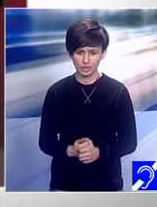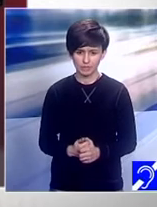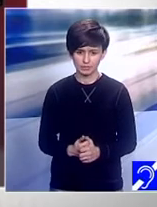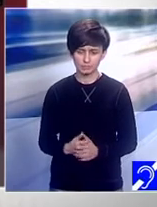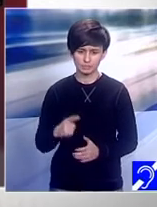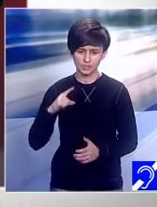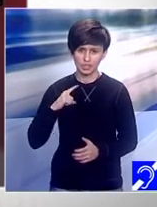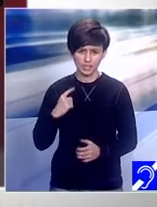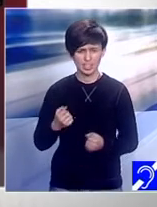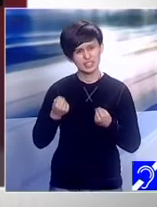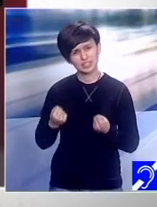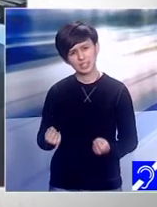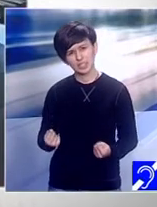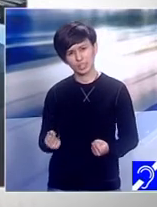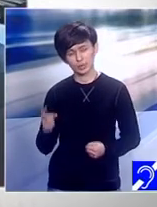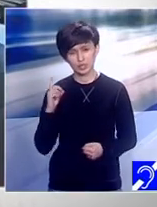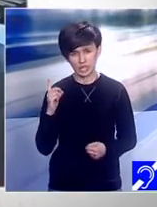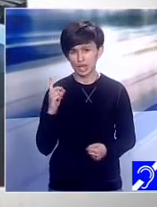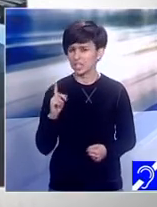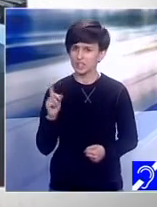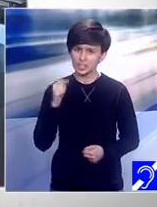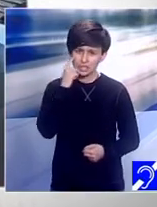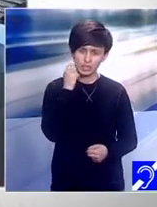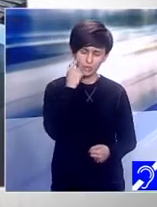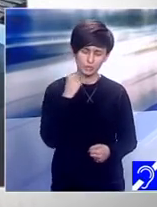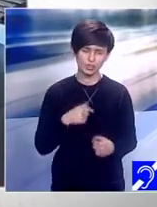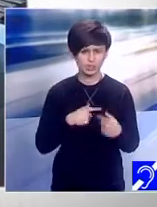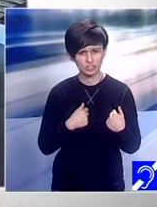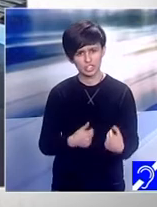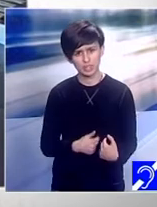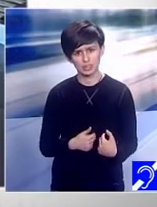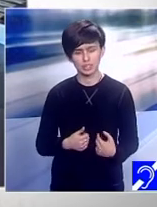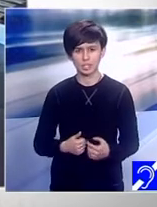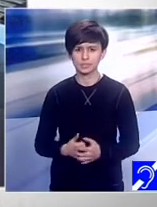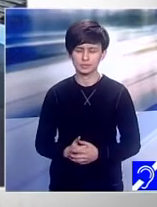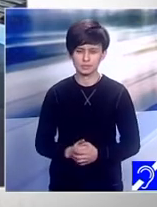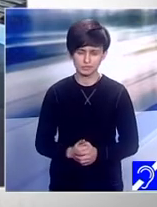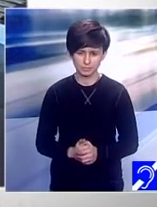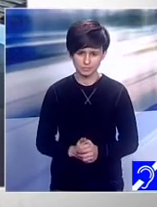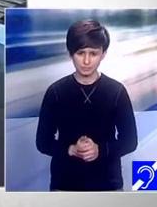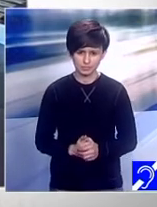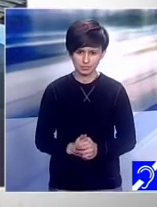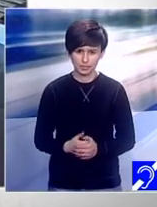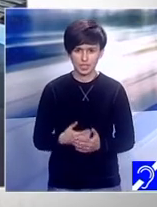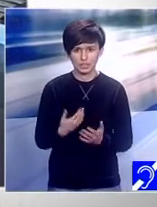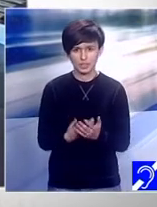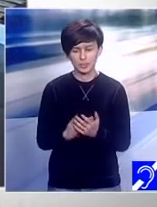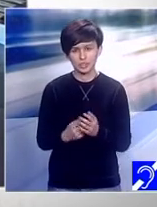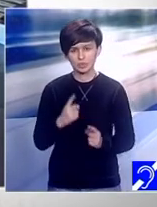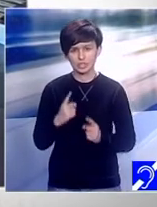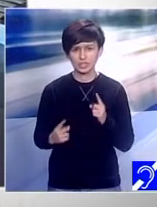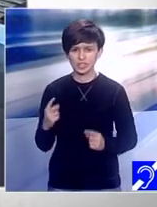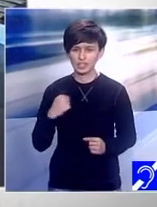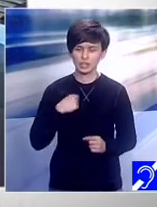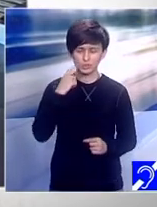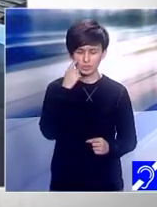Dar nu mă apuc să-mi plâng de milă. Sau cum să vă zic, dacă eu îmi plâng de milă sau eu mă vaid, gândiți-vă cum ar trata cei din jur.